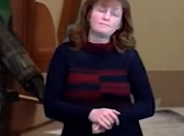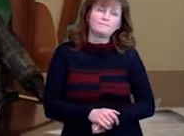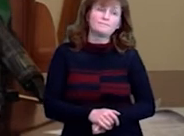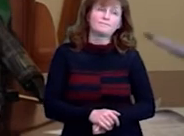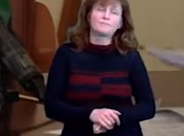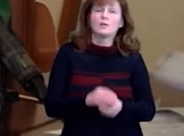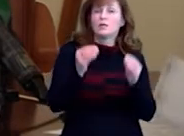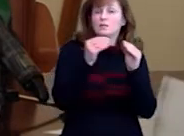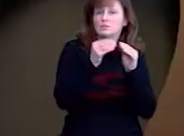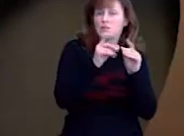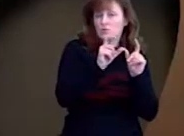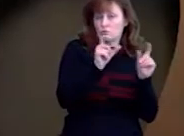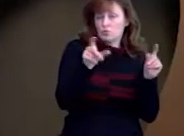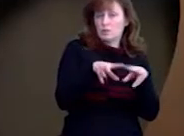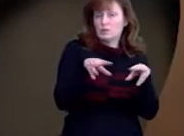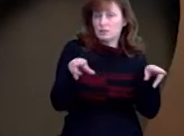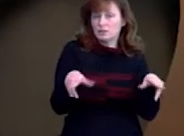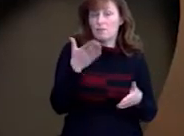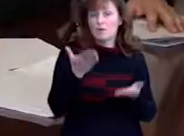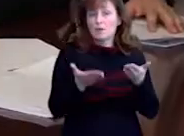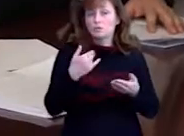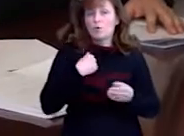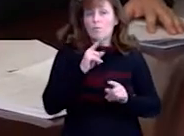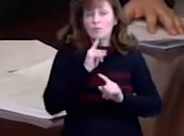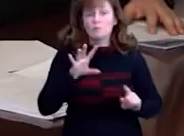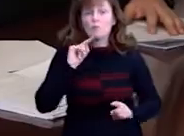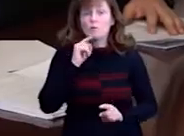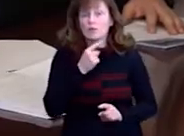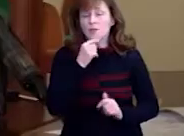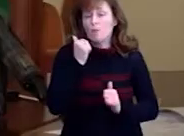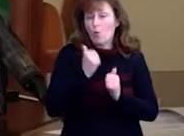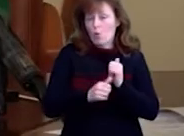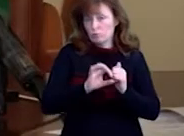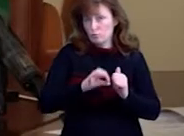Десята школа так само. Якщо ми не будемо економити кожну копійку,